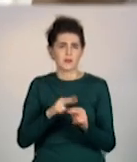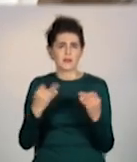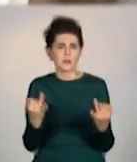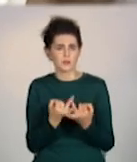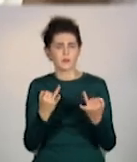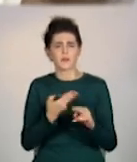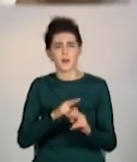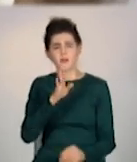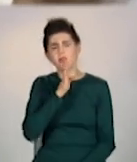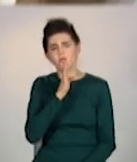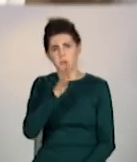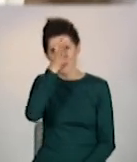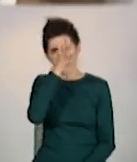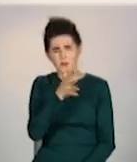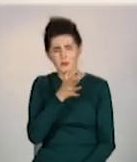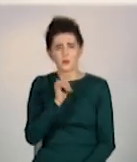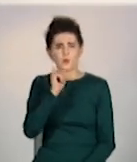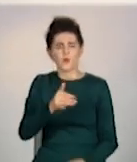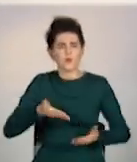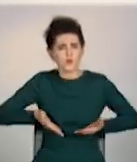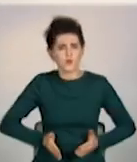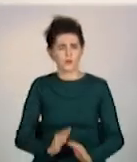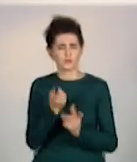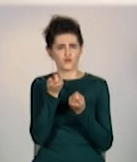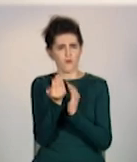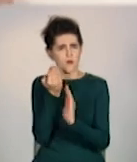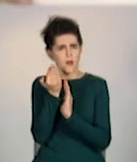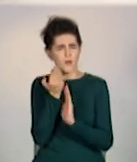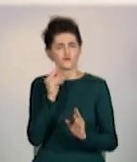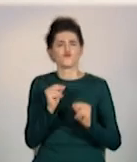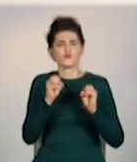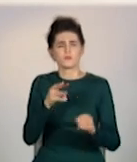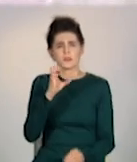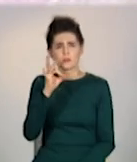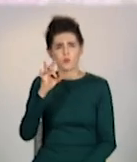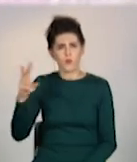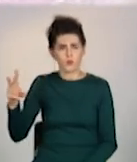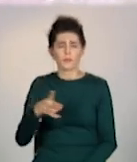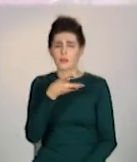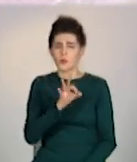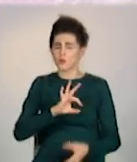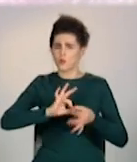Малятку лише п'ять місяців. Дівчинка народилась трохи раніше за термін, але без ускладнень.